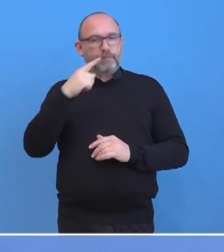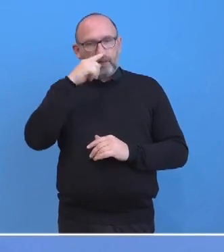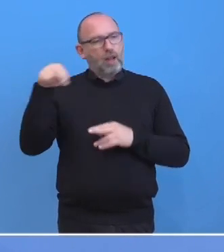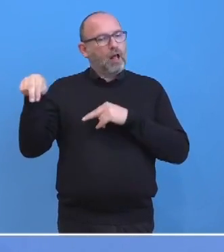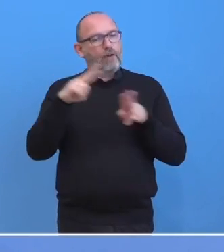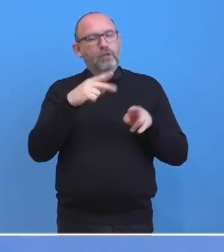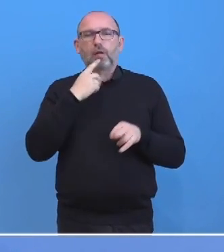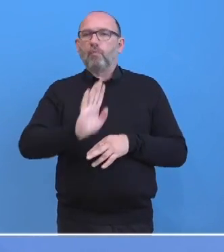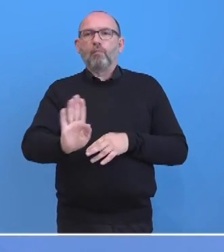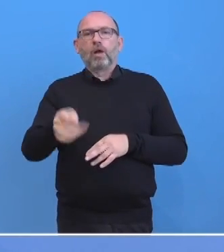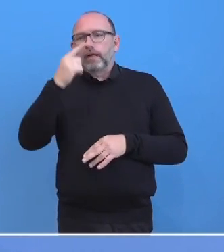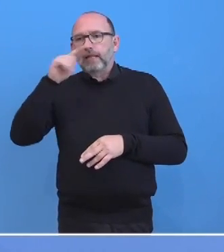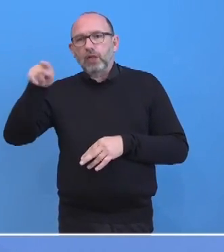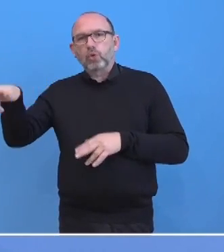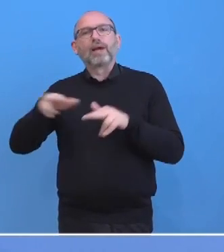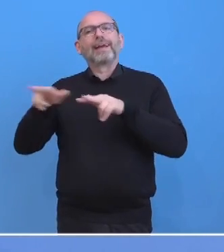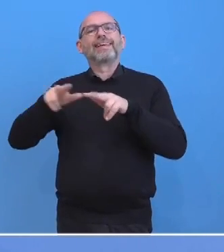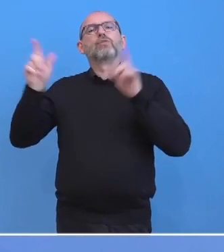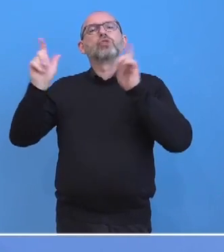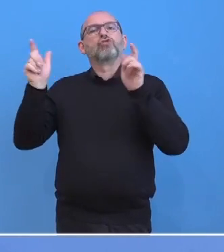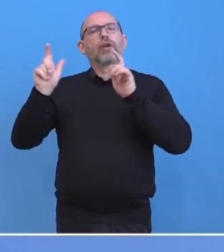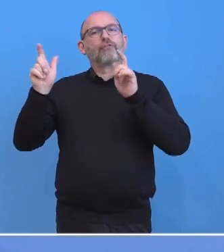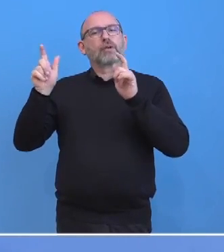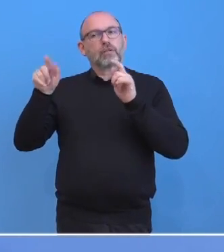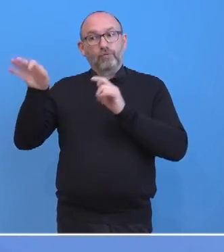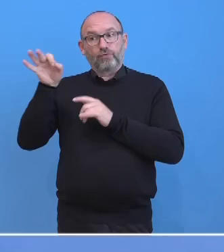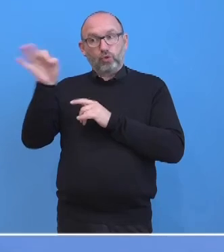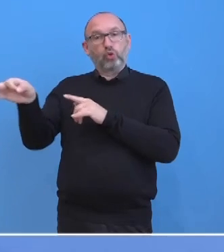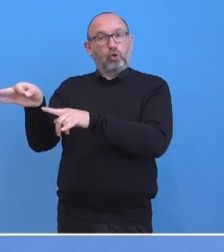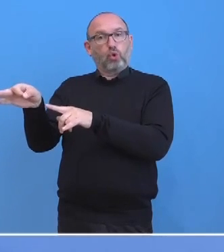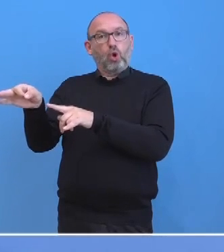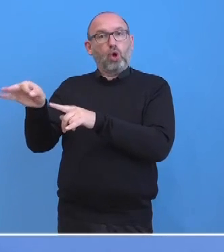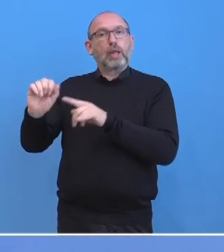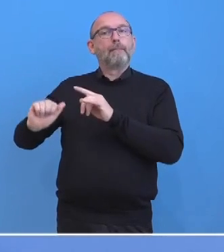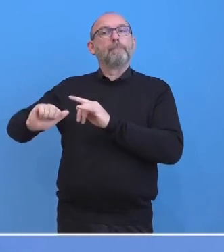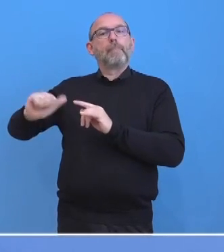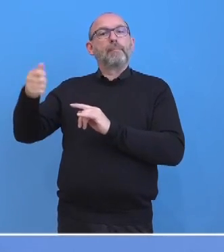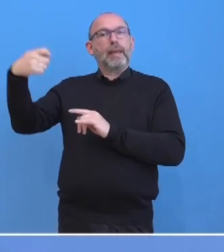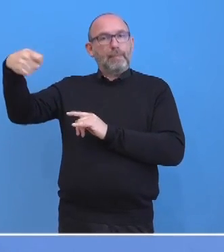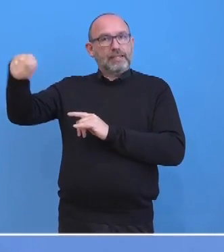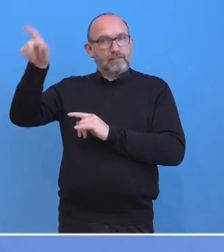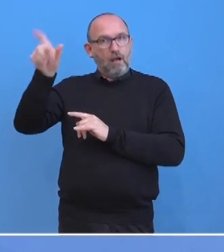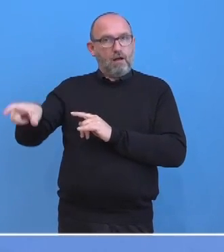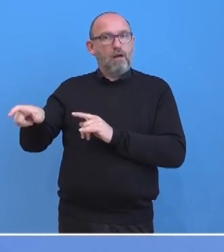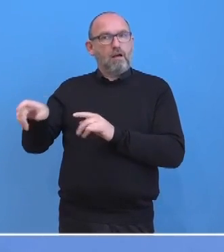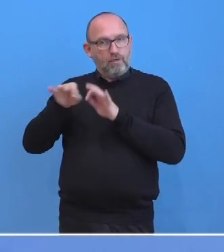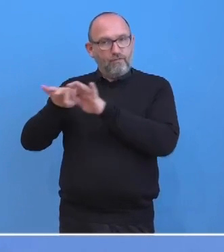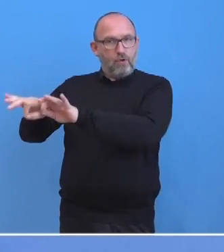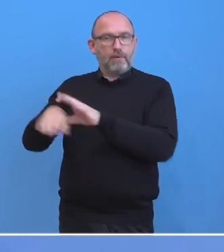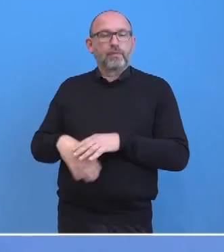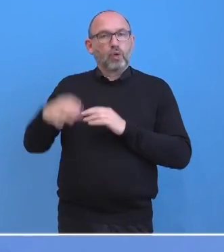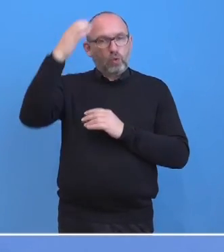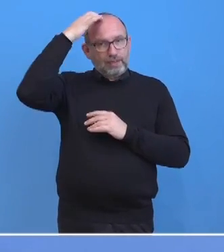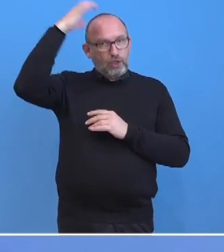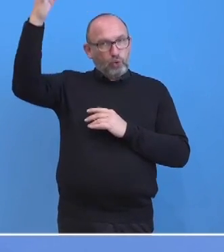es in Thailand so ist, dass die Regierungsgeschäfte von dem dortigen Premierminister geführt werden und dass der König, der